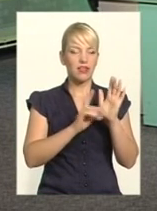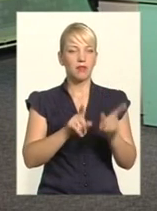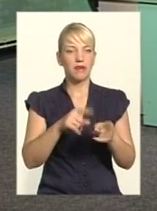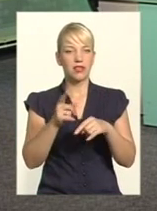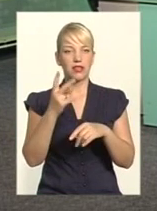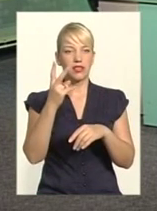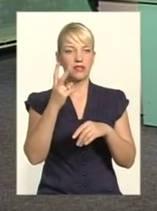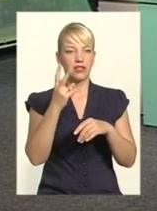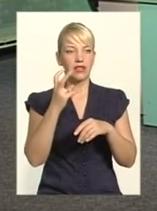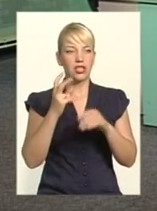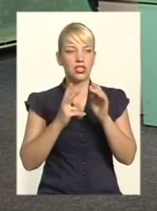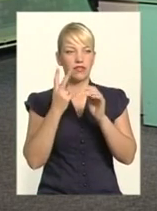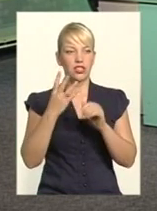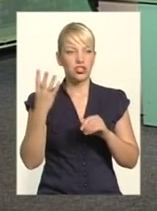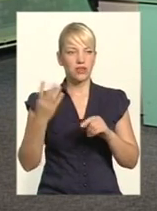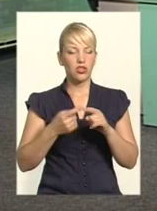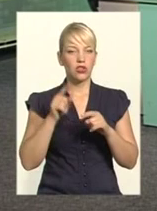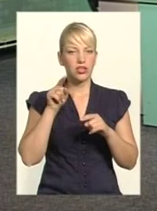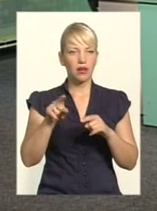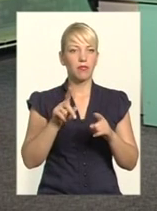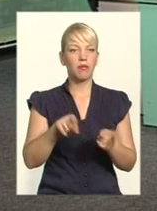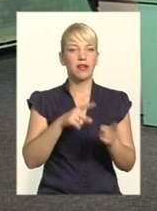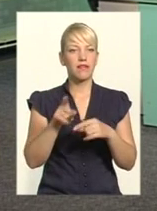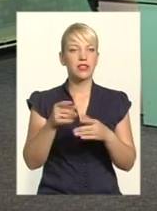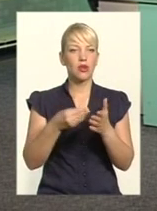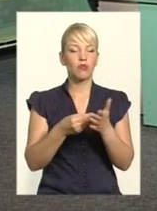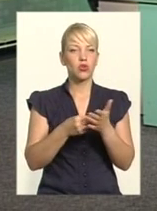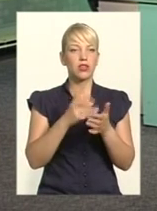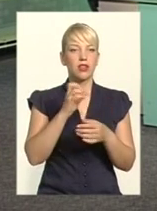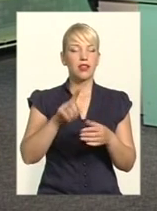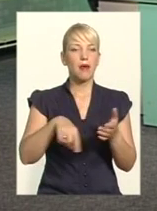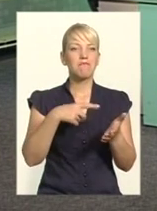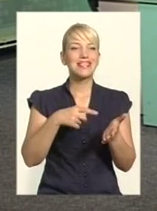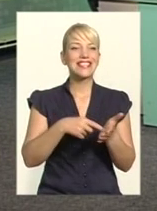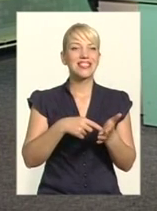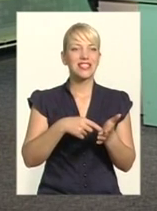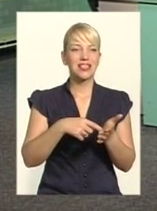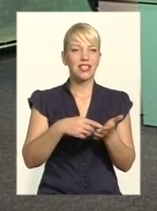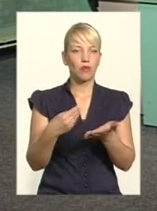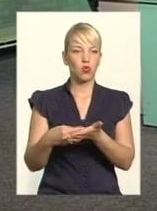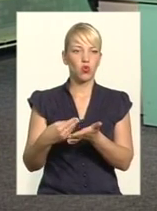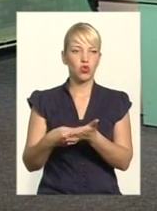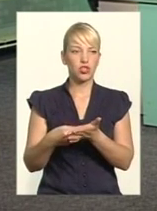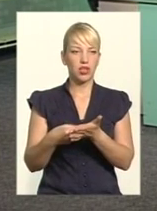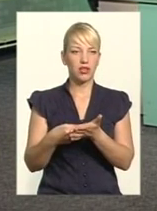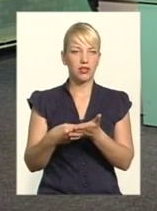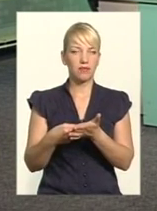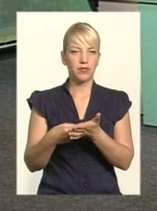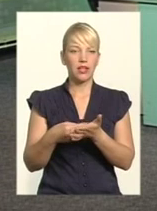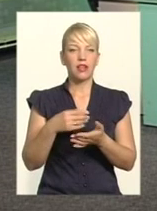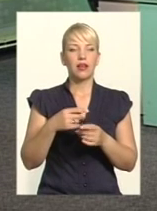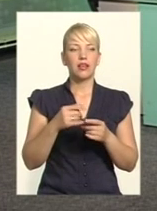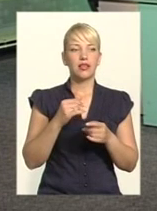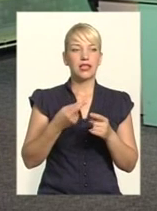міст республіканського значення та обласного значення міст Києва, Сєвостополя, районних бюджетів, бюджетів об'єднаних територіальних громад. І